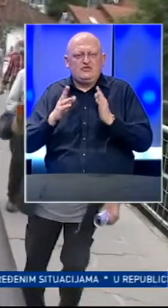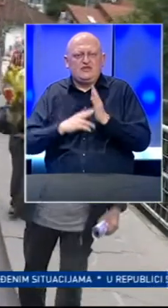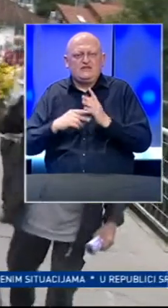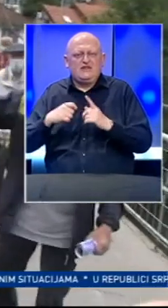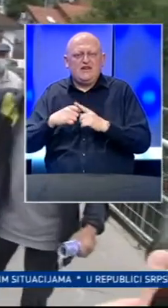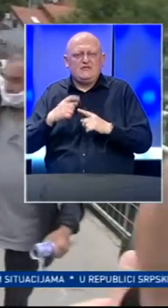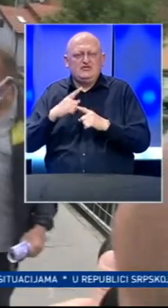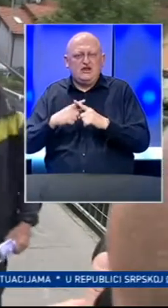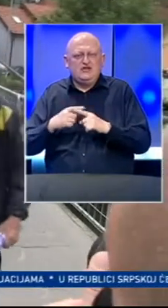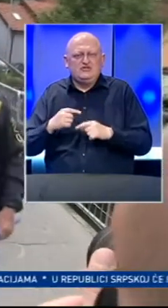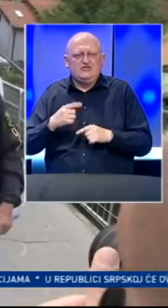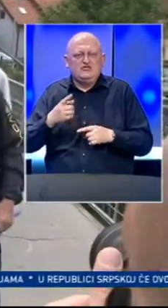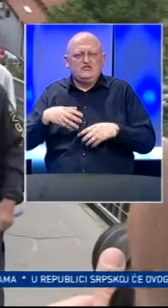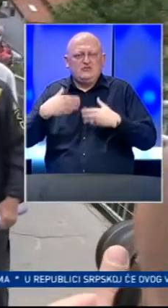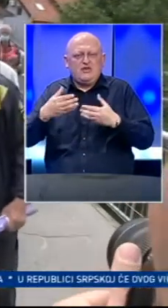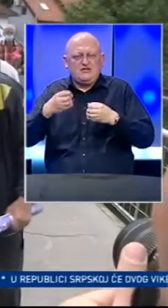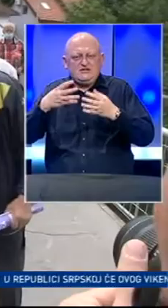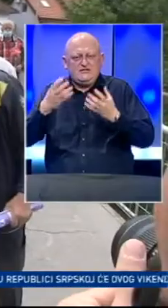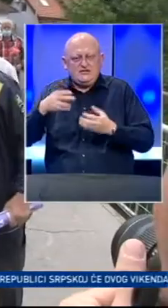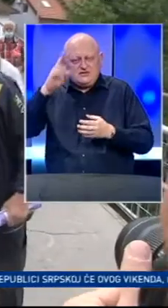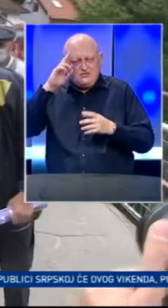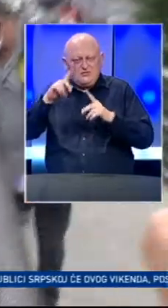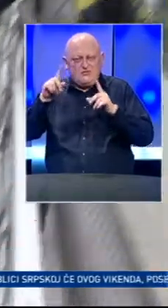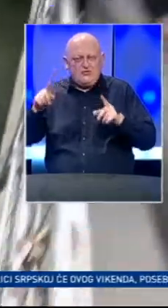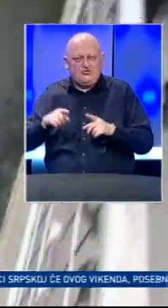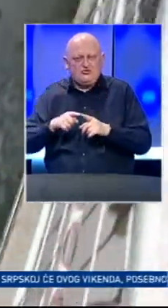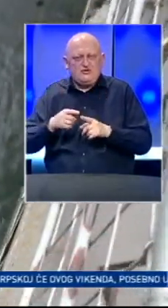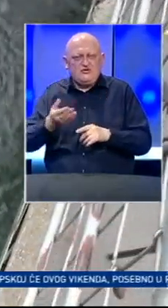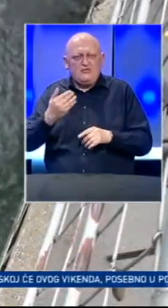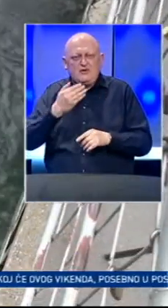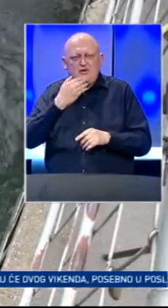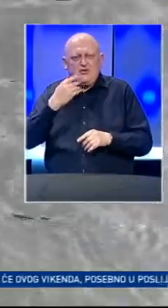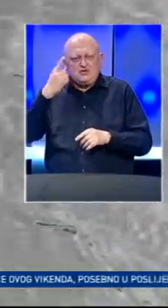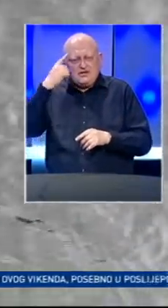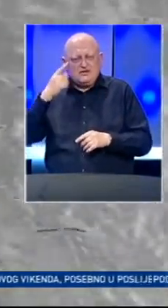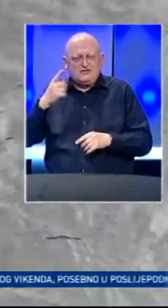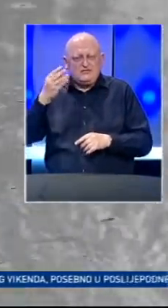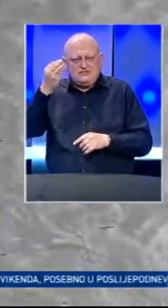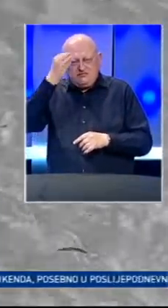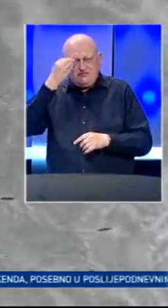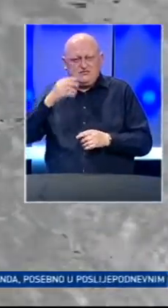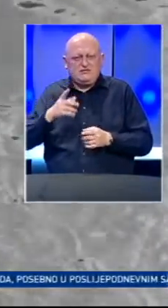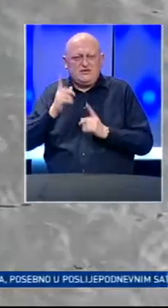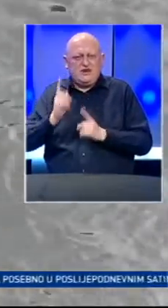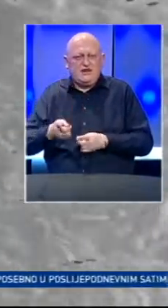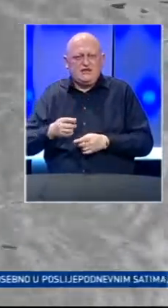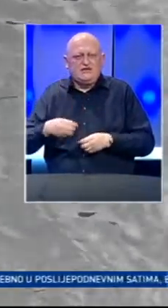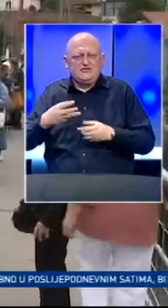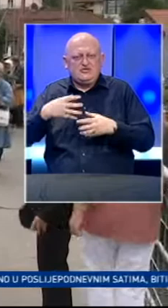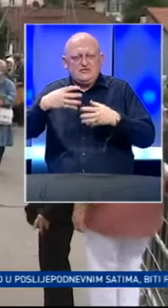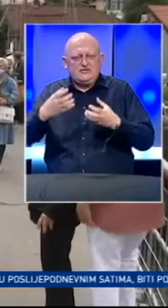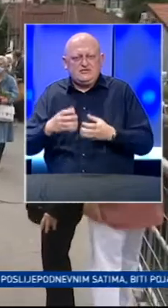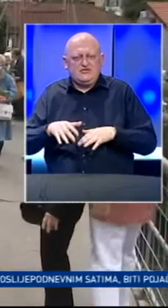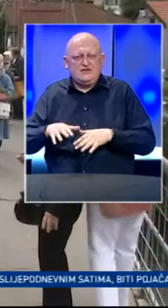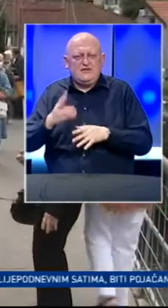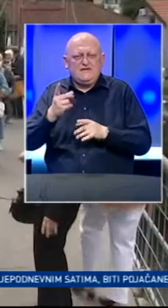kuće na Sihe Kapidžić-Hadžić uz polaganje cvijeća na spomen ploču. Prije podne je u znak sjećanja na civilne žrtve rata spušteno